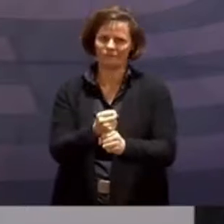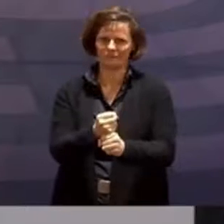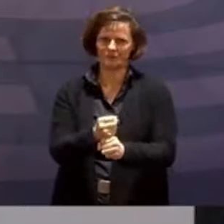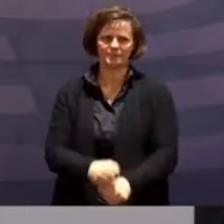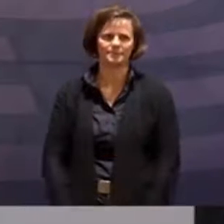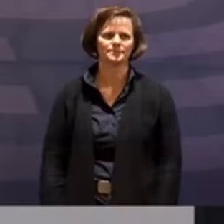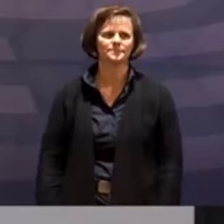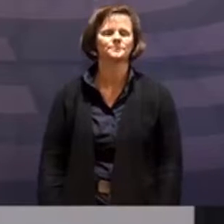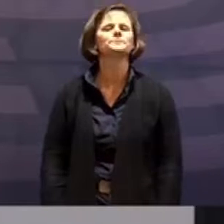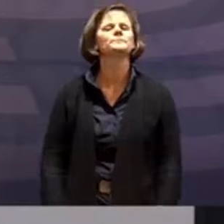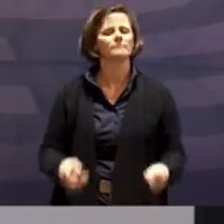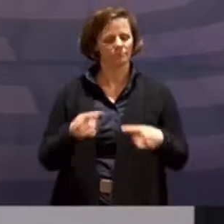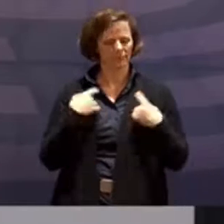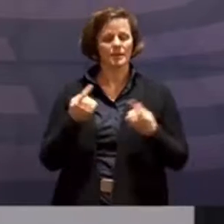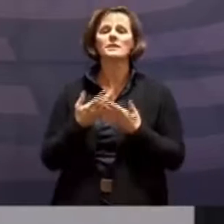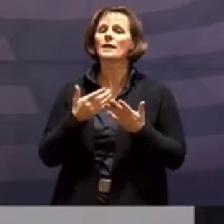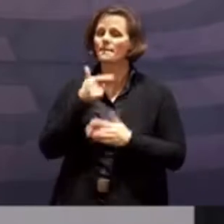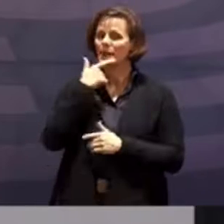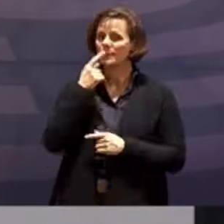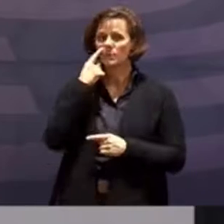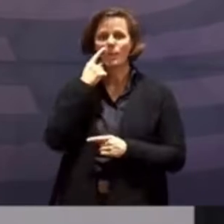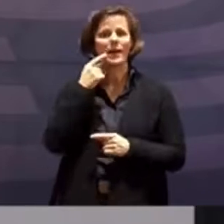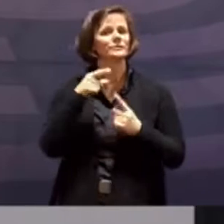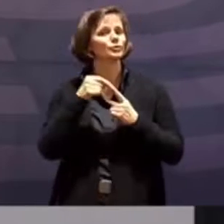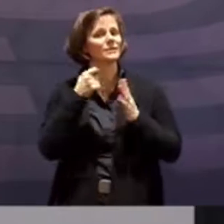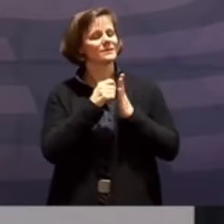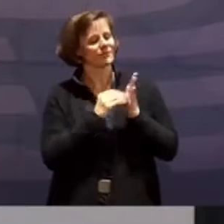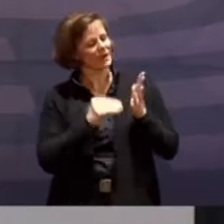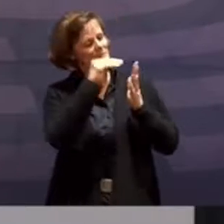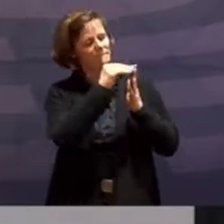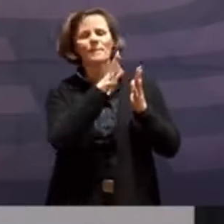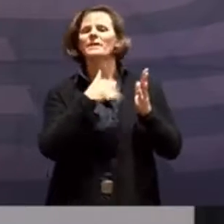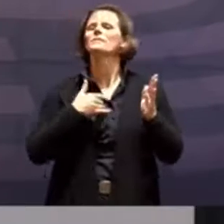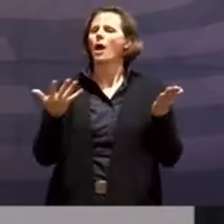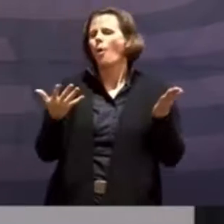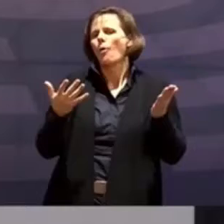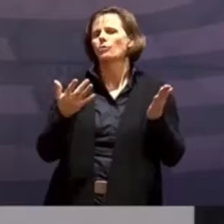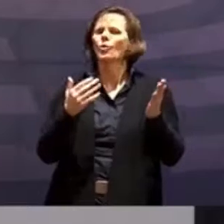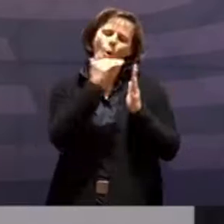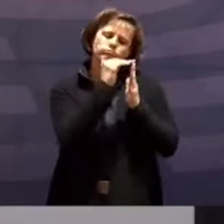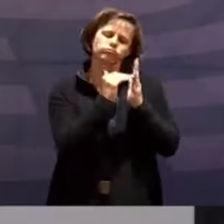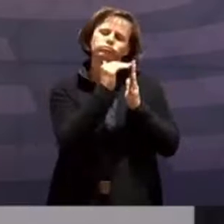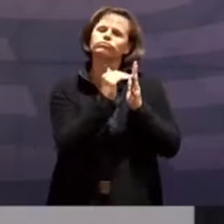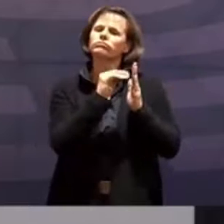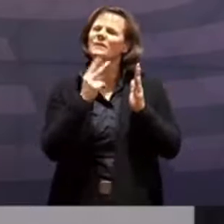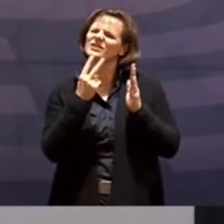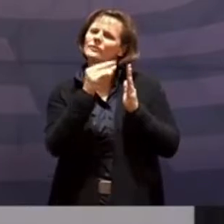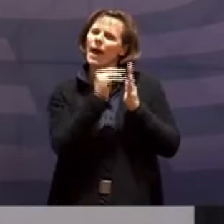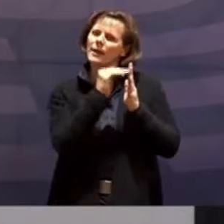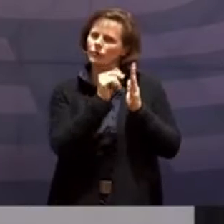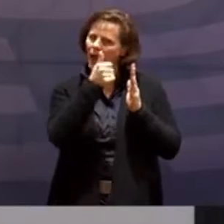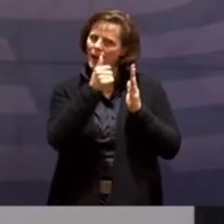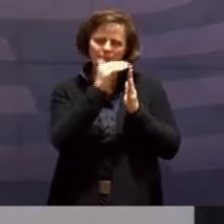der Spitze, manchmal tagesaktuell auf Platz zwei, was die Impfquoten angeht. Und wir haben überwiegend positive